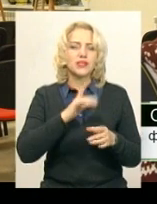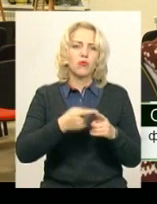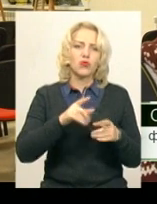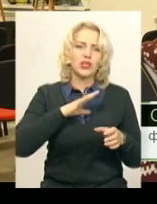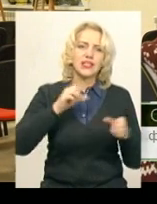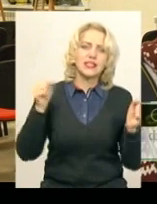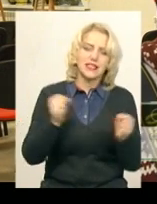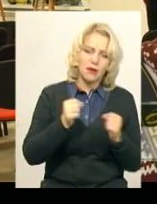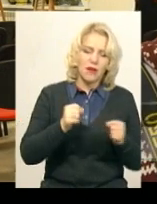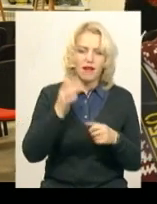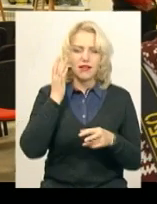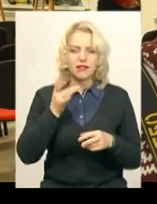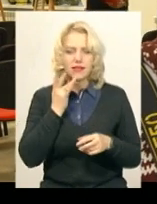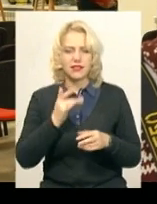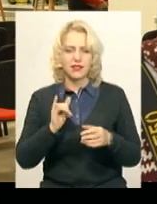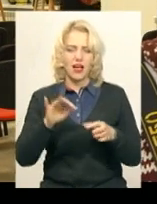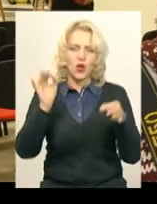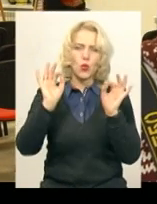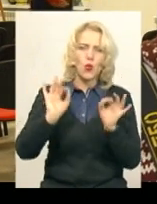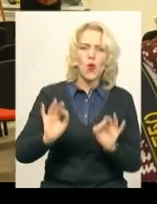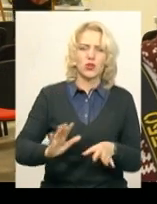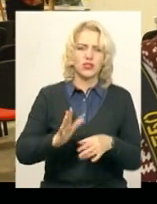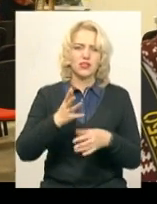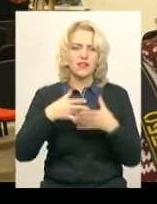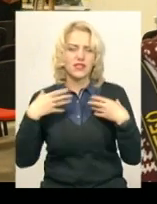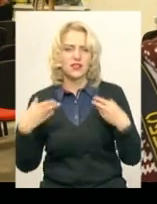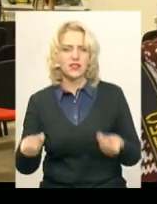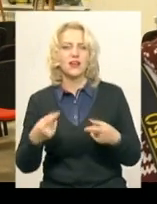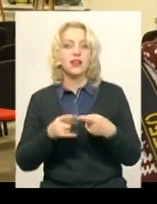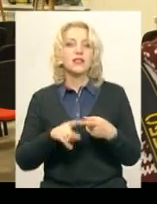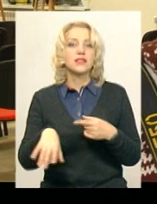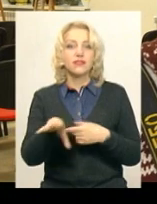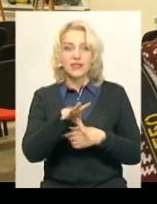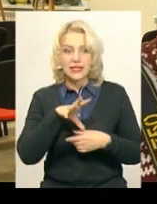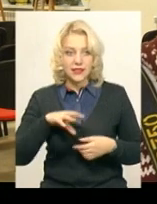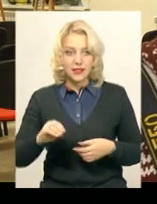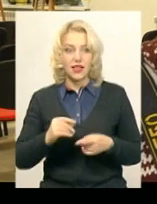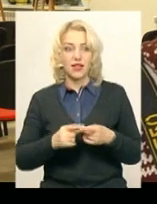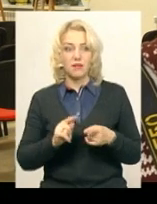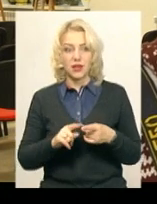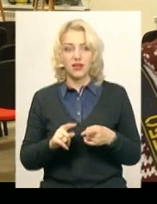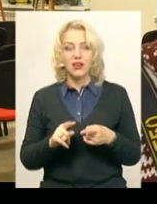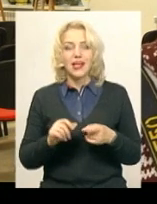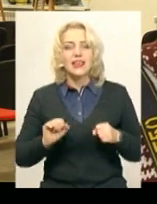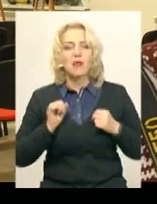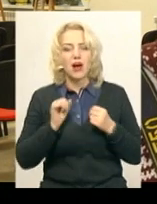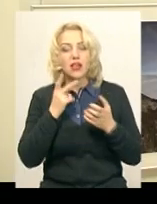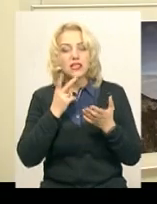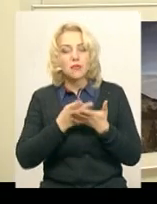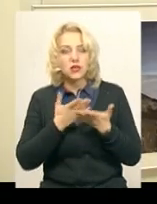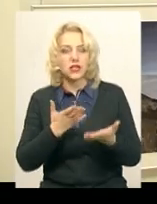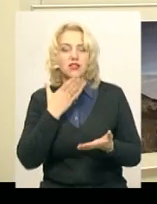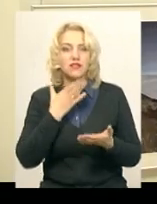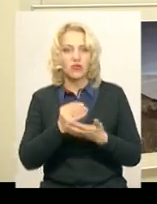і яскрава осінь золота, і весна. І все це ми намагалися відобразити в наших світлинах.